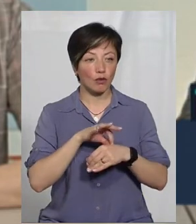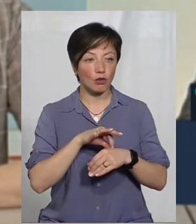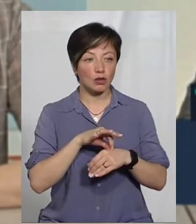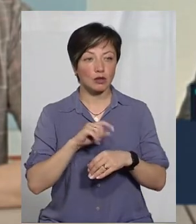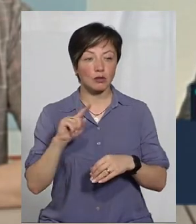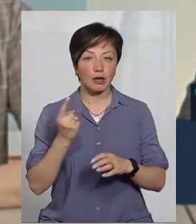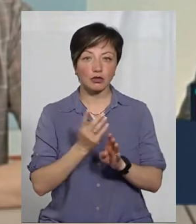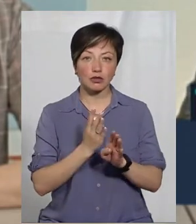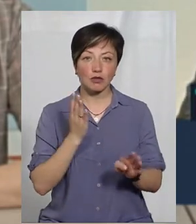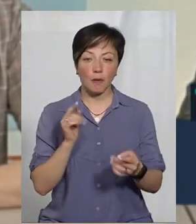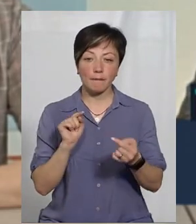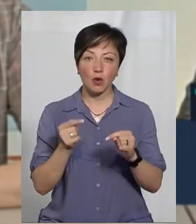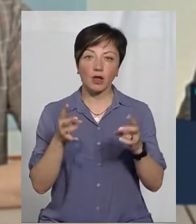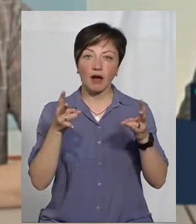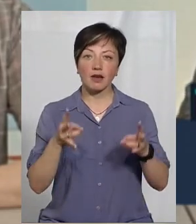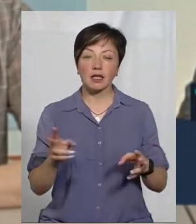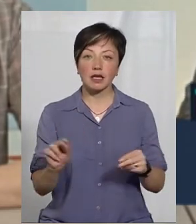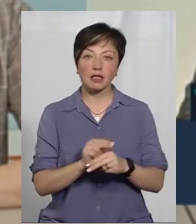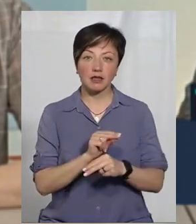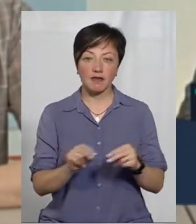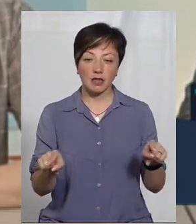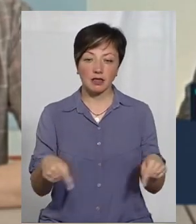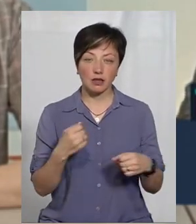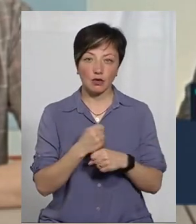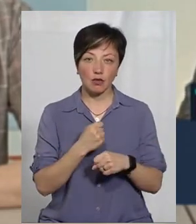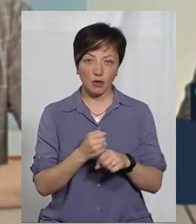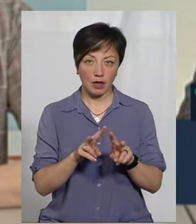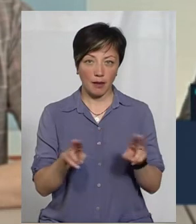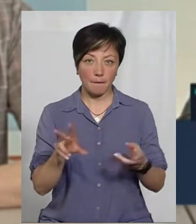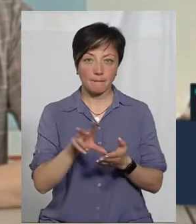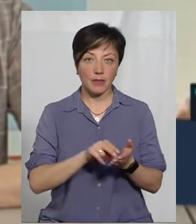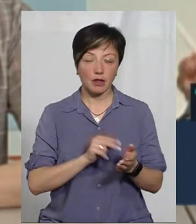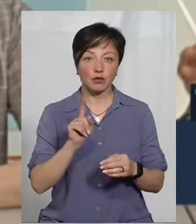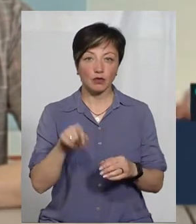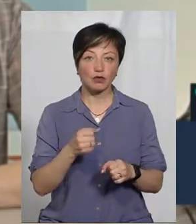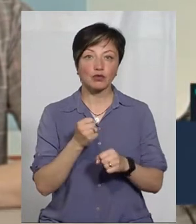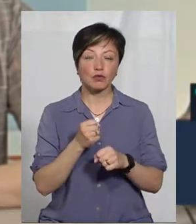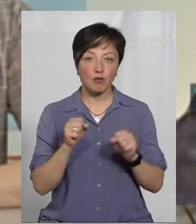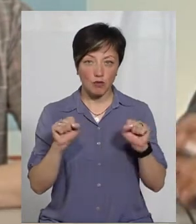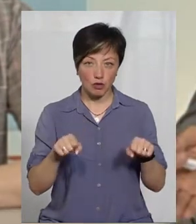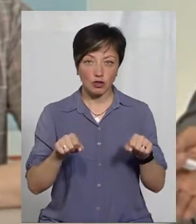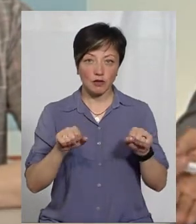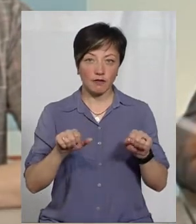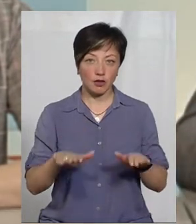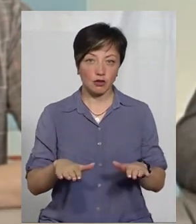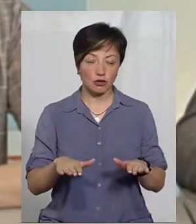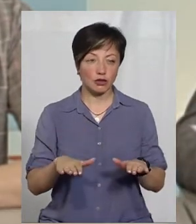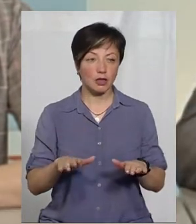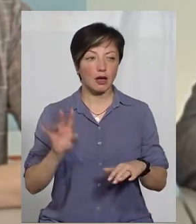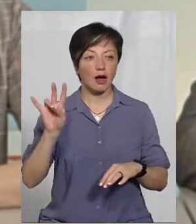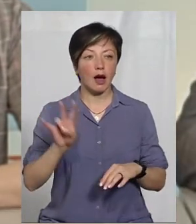першочергові протиаварійні ремонтно-реставраційні роботи. Тобто це як приклад того, що можна таки вирішити? Вежа Каплиця,